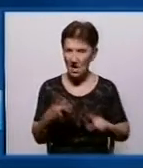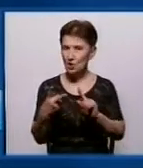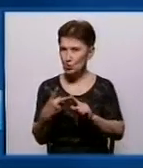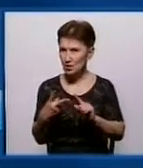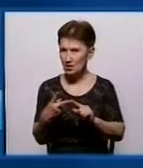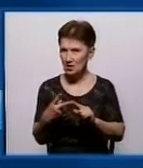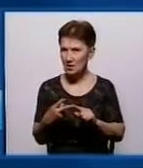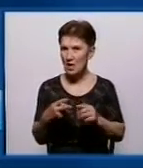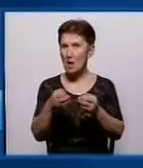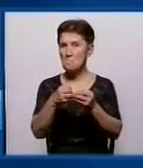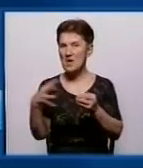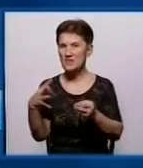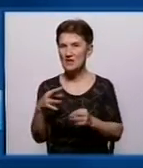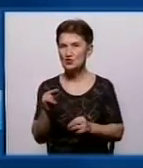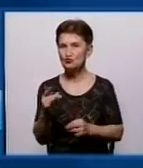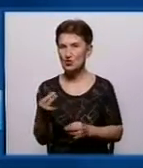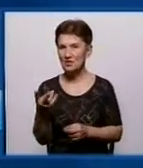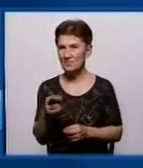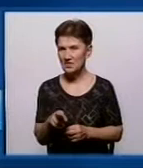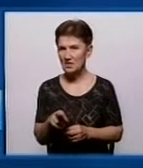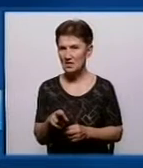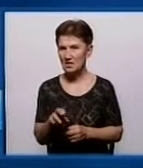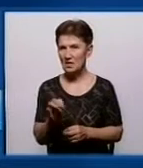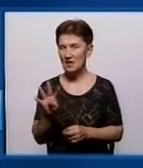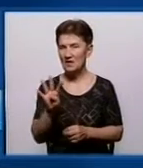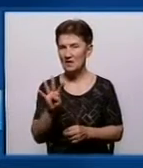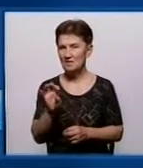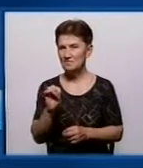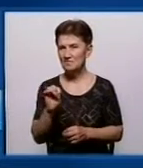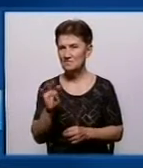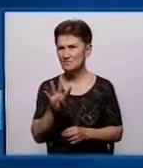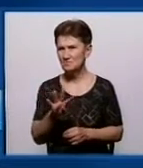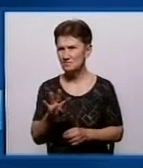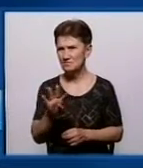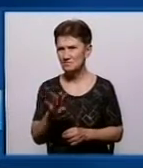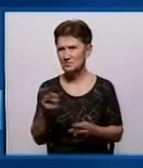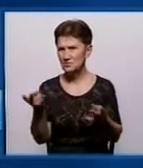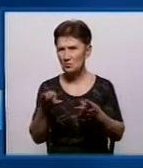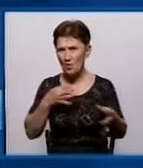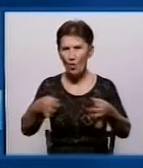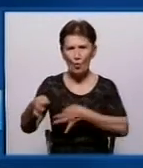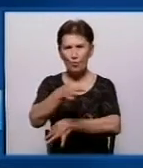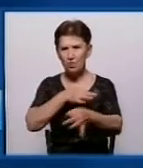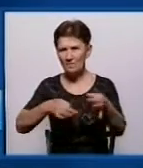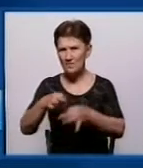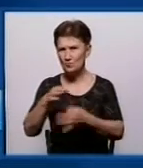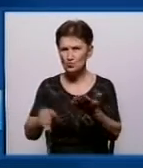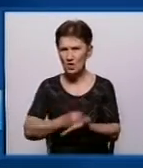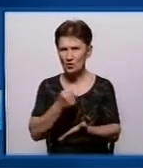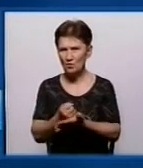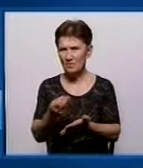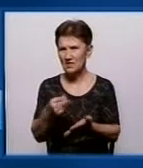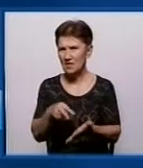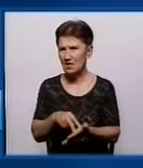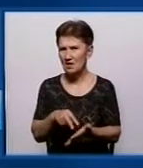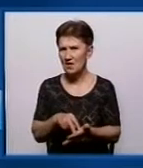15 червня о 14-й годині відбулося відкрито обговорення необхідності встановлення тарифів і так далі, і тому